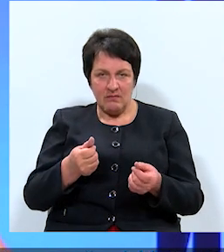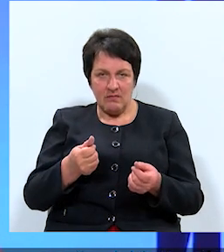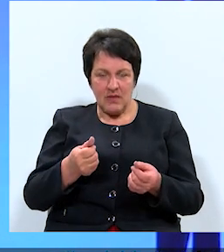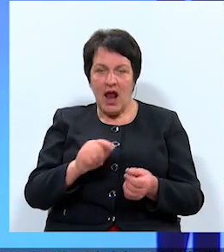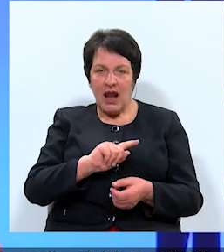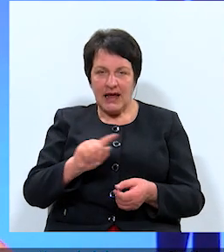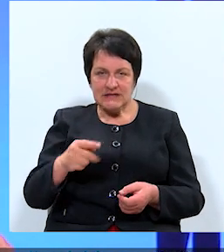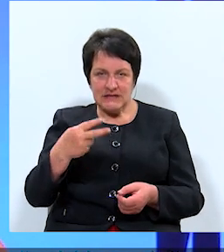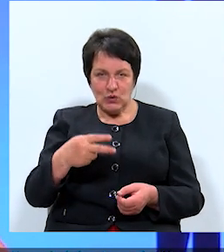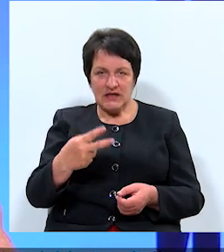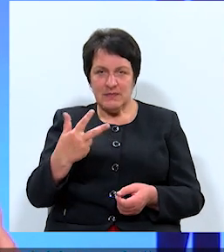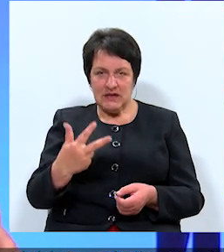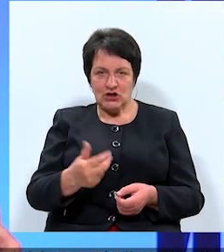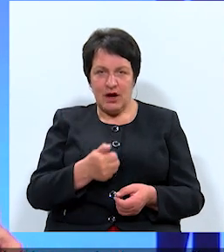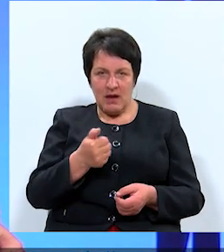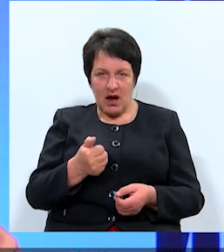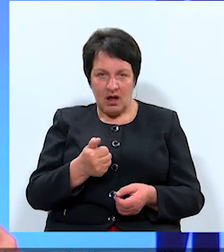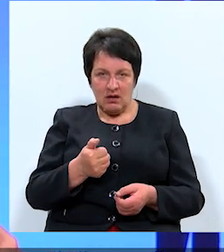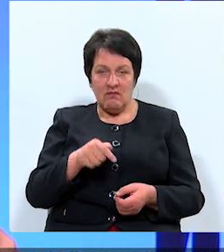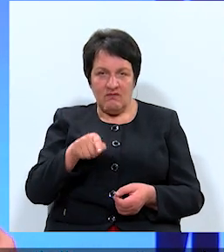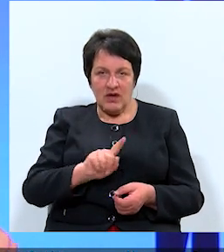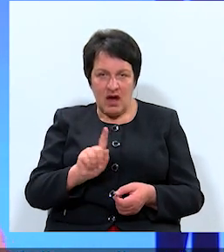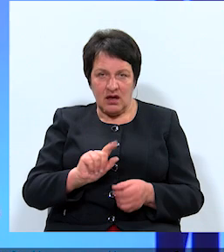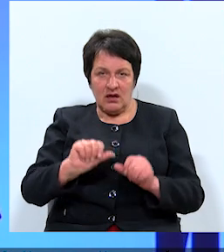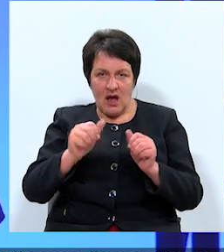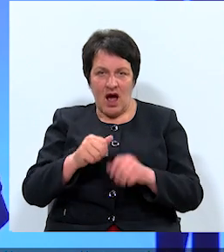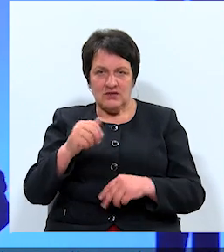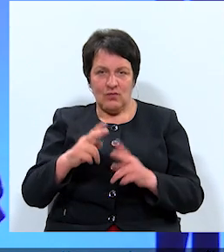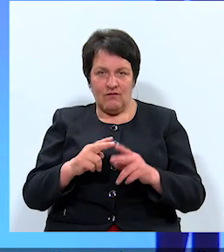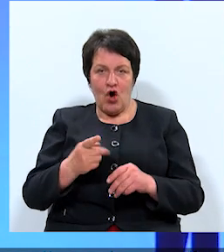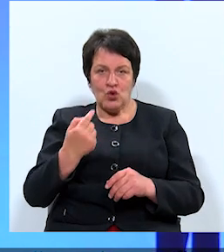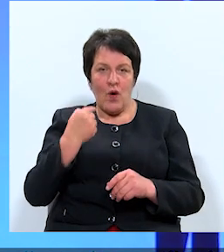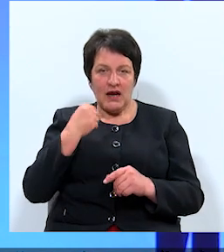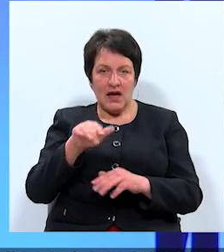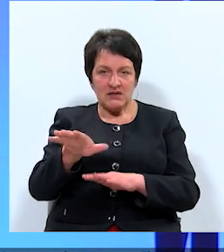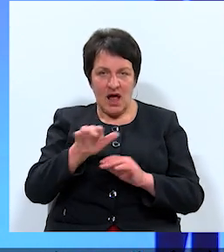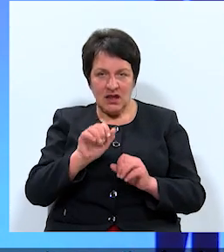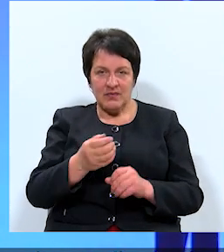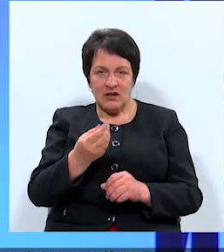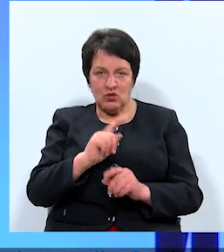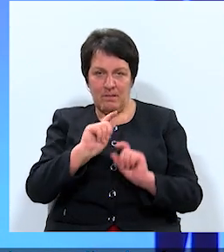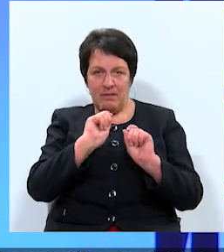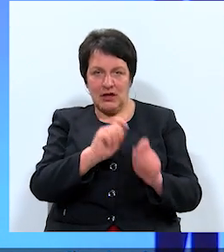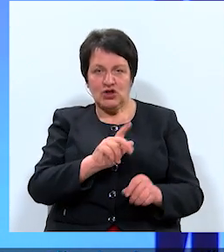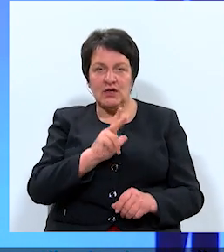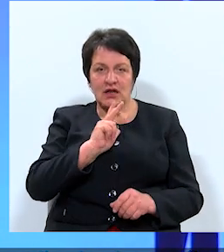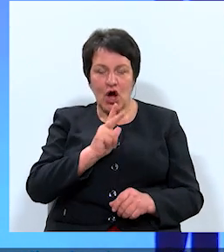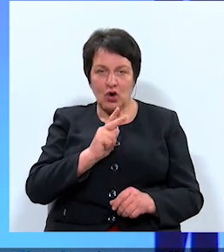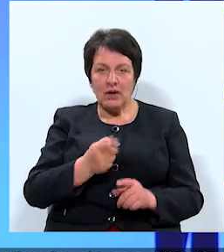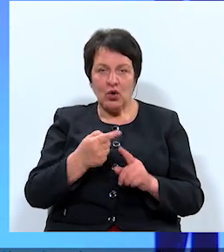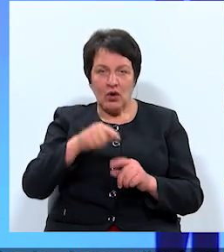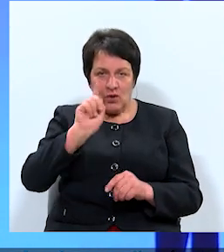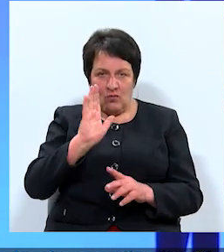Līdz ar to, līdz 23. gadam, viņi ir jāizbūvē, jo no Rīgas atņēma tā nauda piešķirt Daugavpilī. Protams,